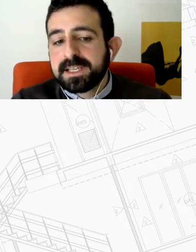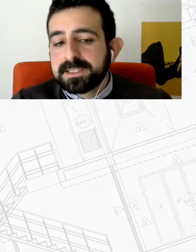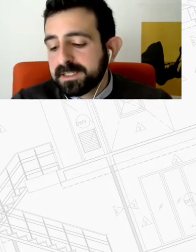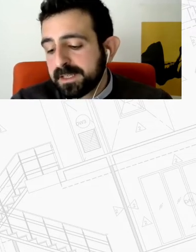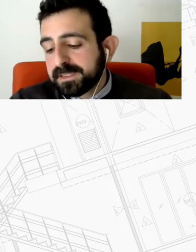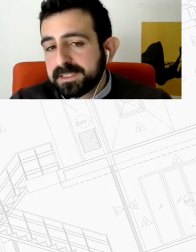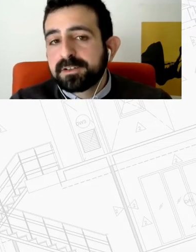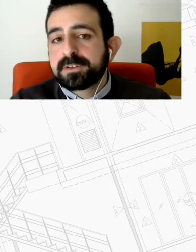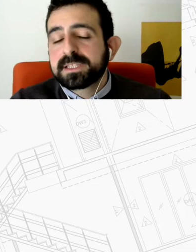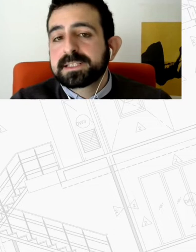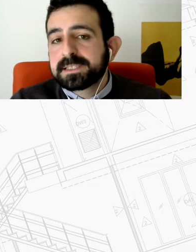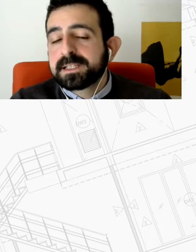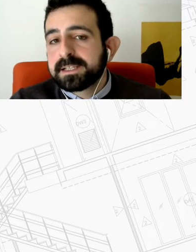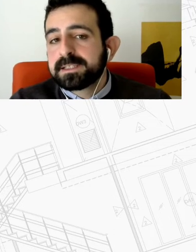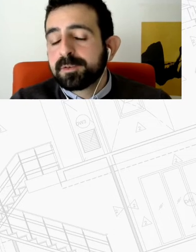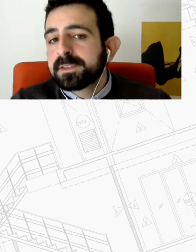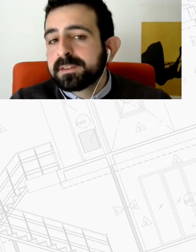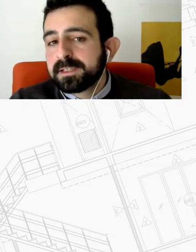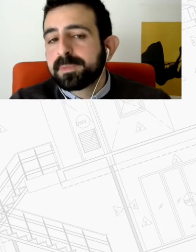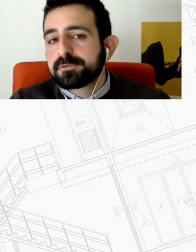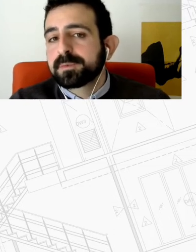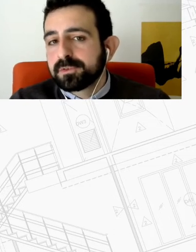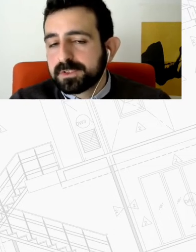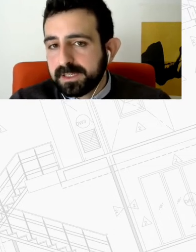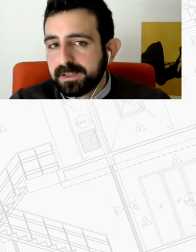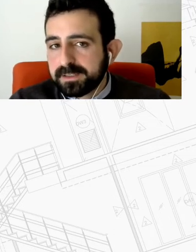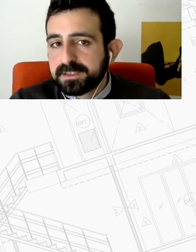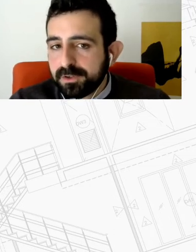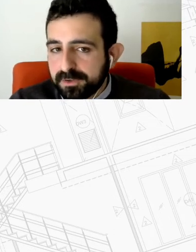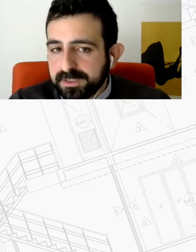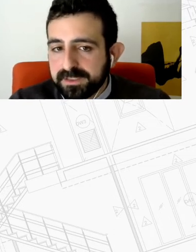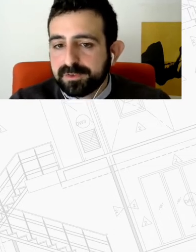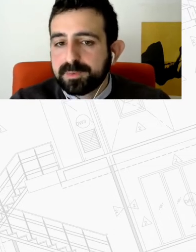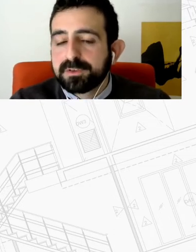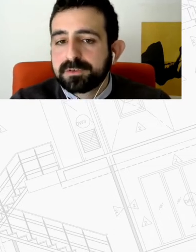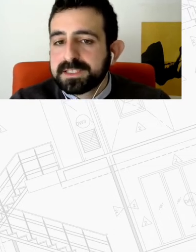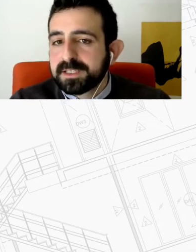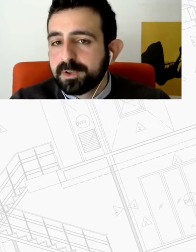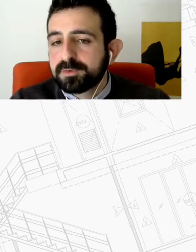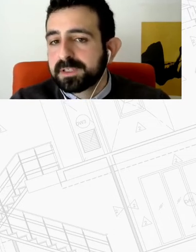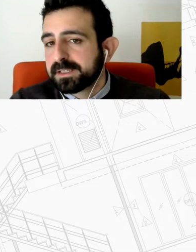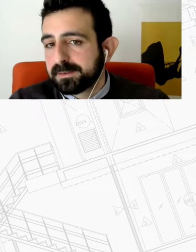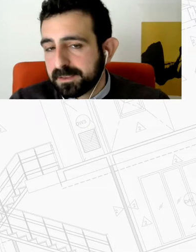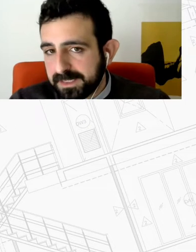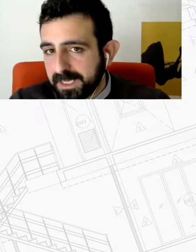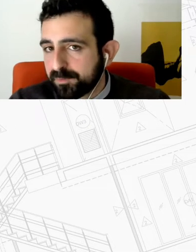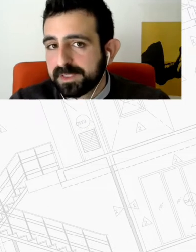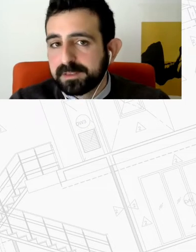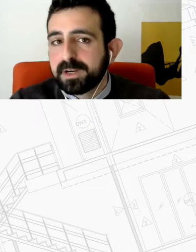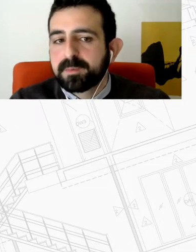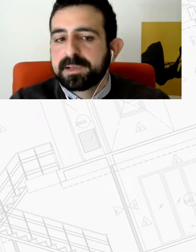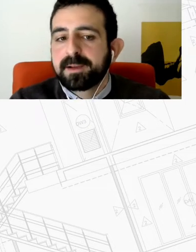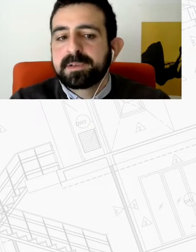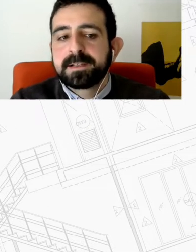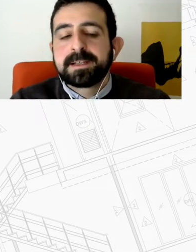αγοράς γέννησε τη σύγχρονη στεγαστική κρίση η οποία δεν είναι παρούσα μόνο στην Ελλάδα είναι σε ολόκληρη την Ευρώπη εδώ έχω τρία στιγμιότυπα για να καταλάβουμε